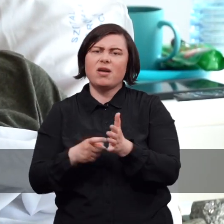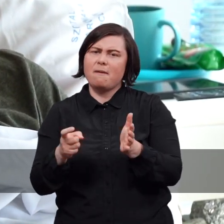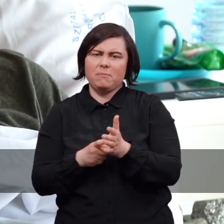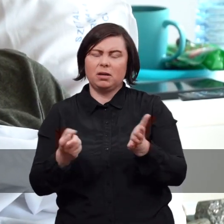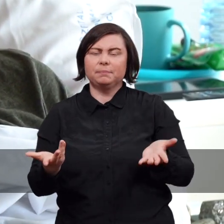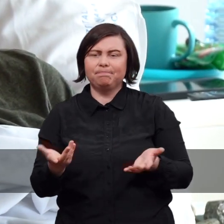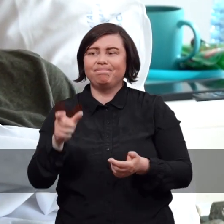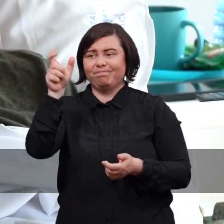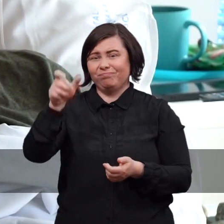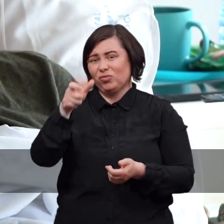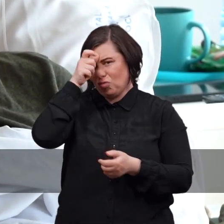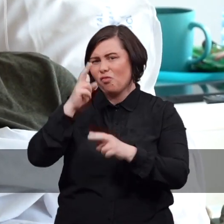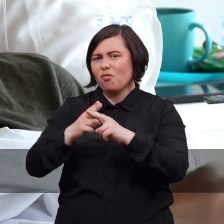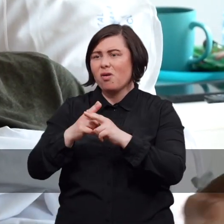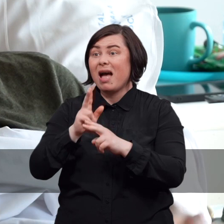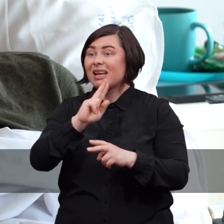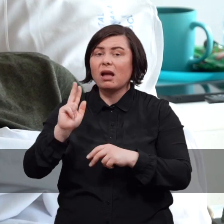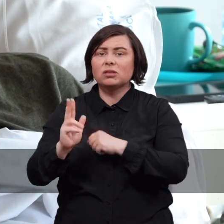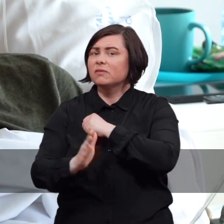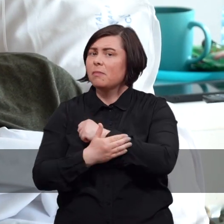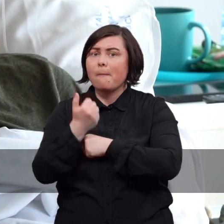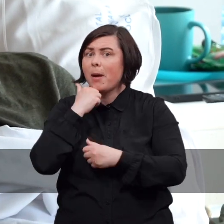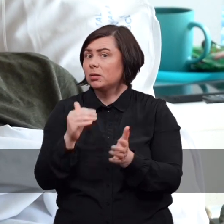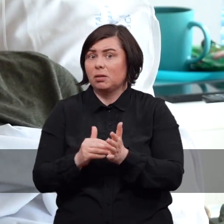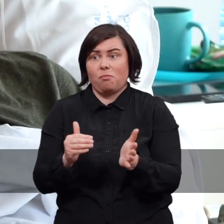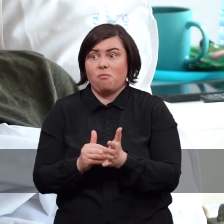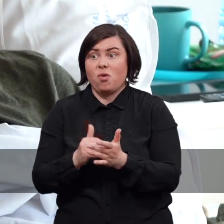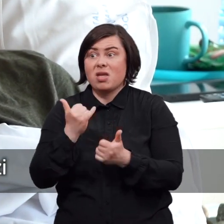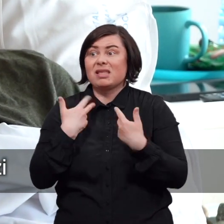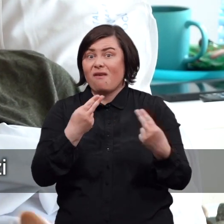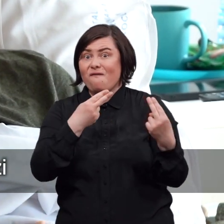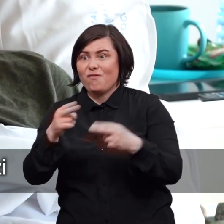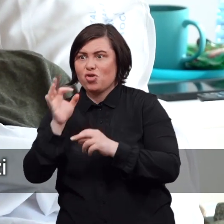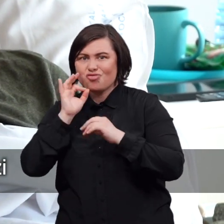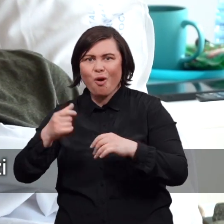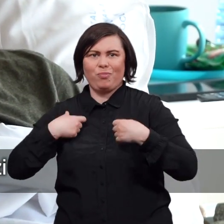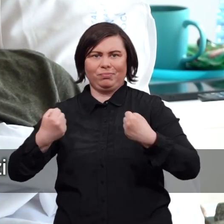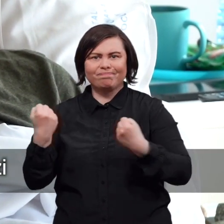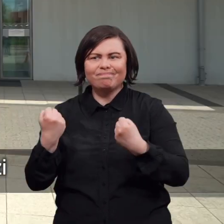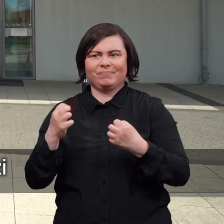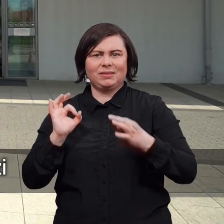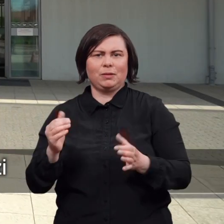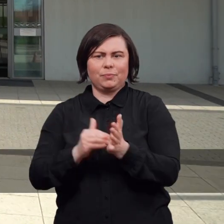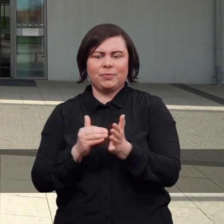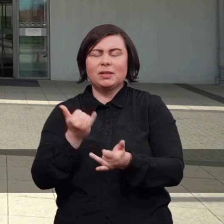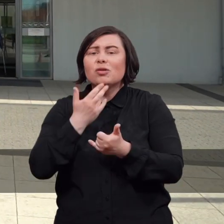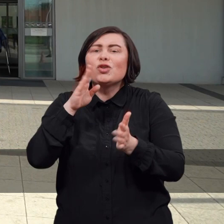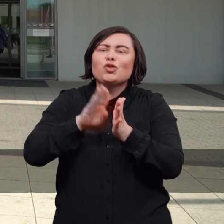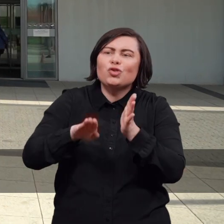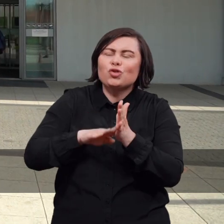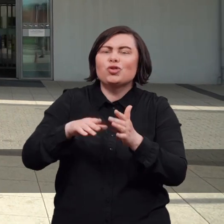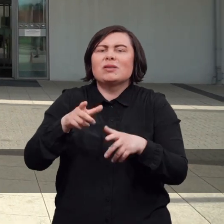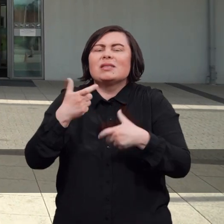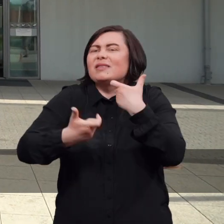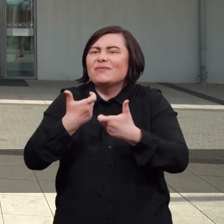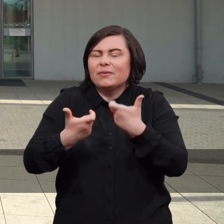wymagający. Pacjent mówi, że każde wsparcie jest bardzo cenne w kontekście powrotu do sprawności, zwłaszcza jeśli chodzi o zwykłe